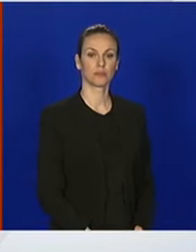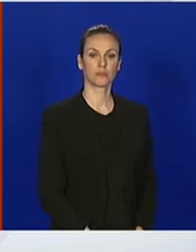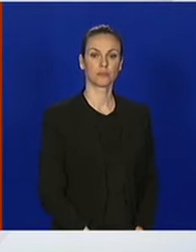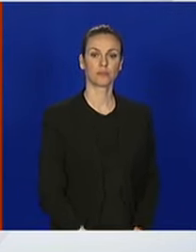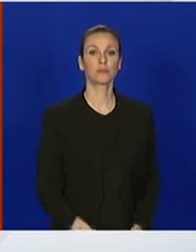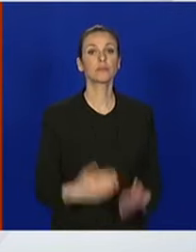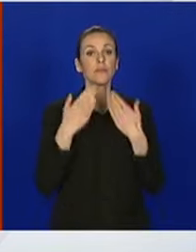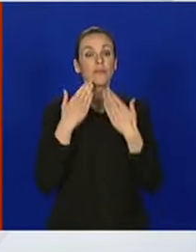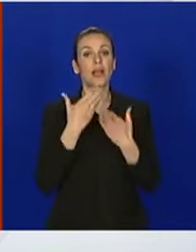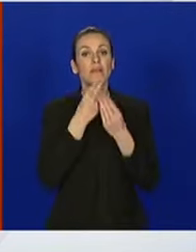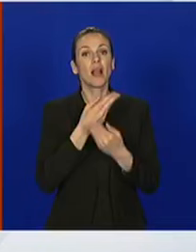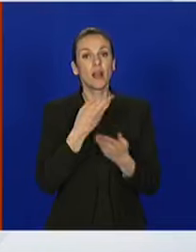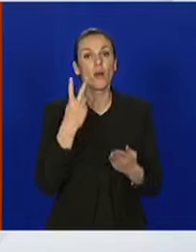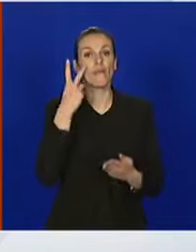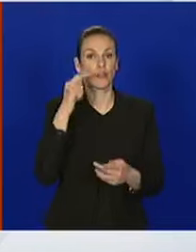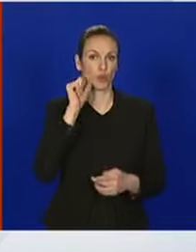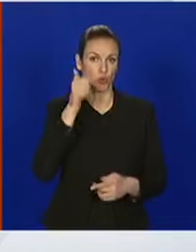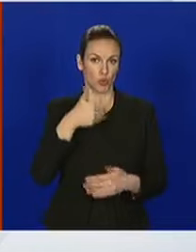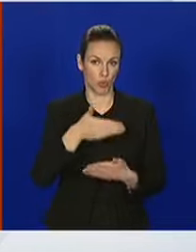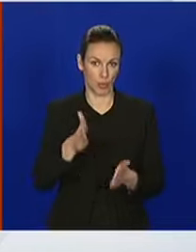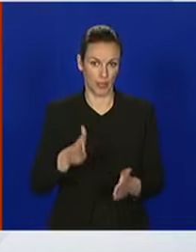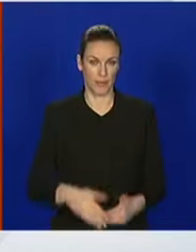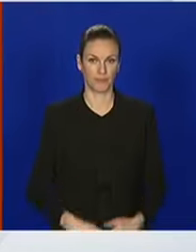Hvala vam lijepa i vidimo se sutra.